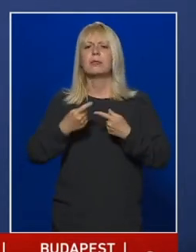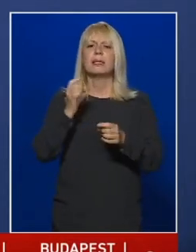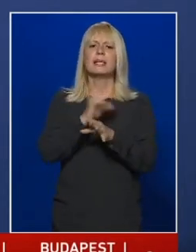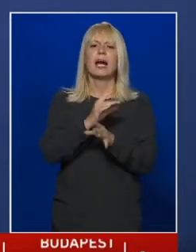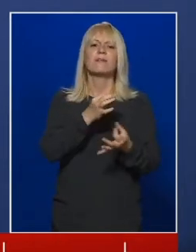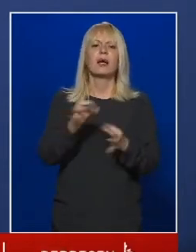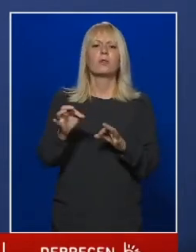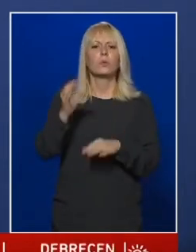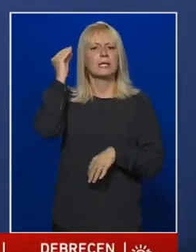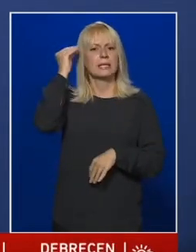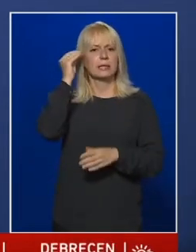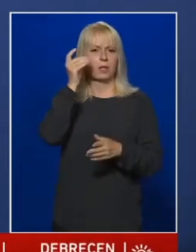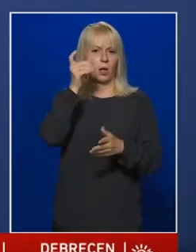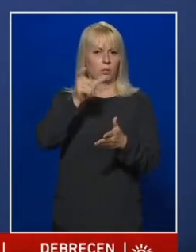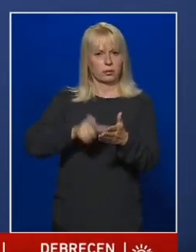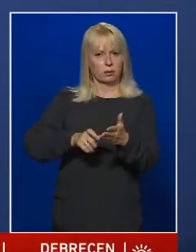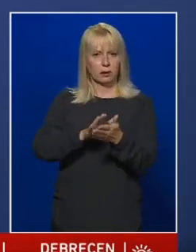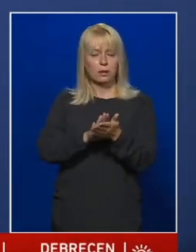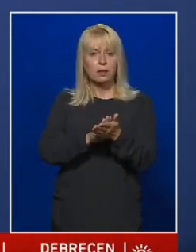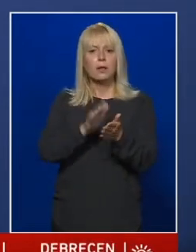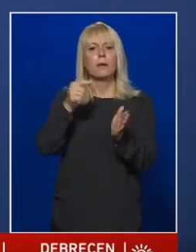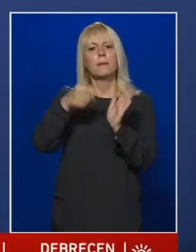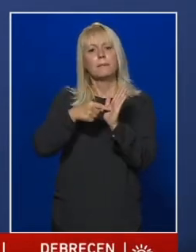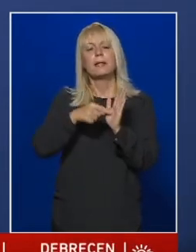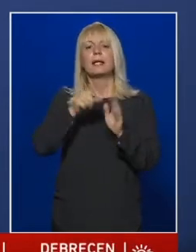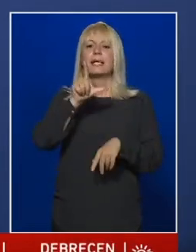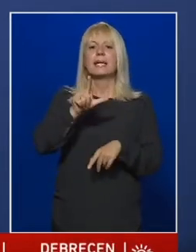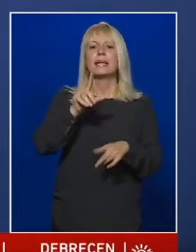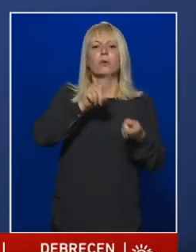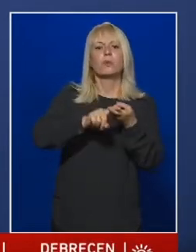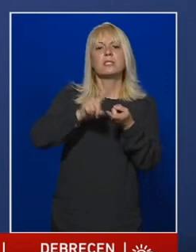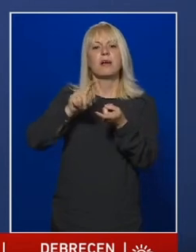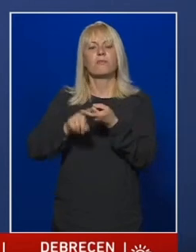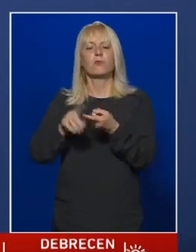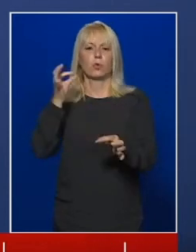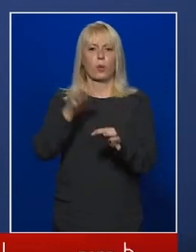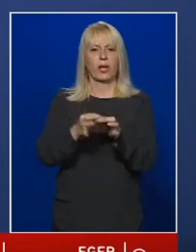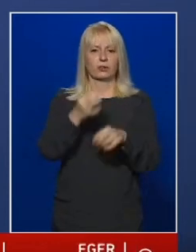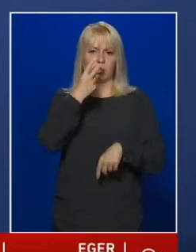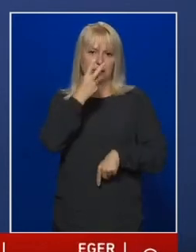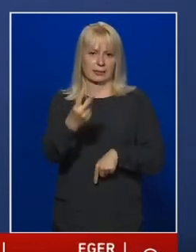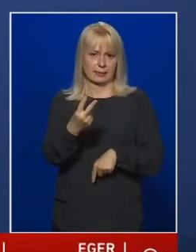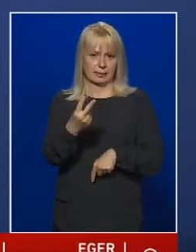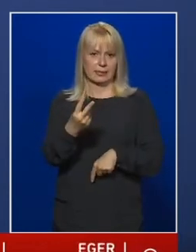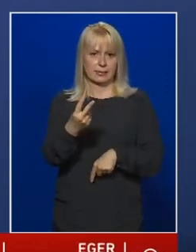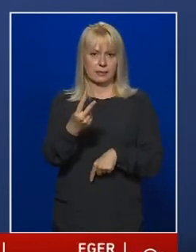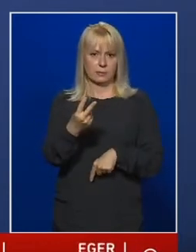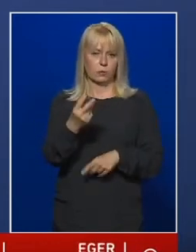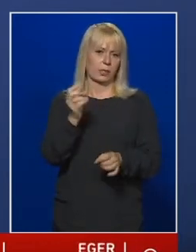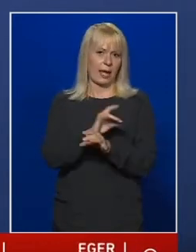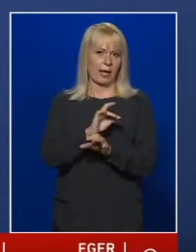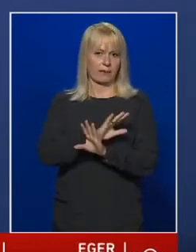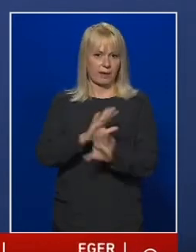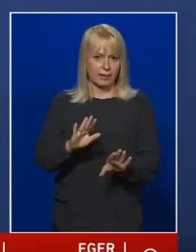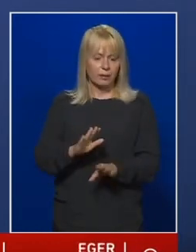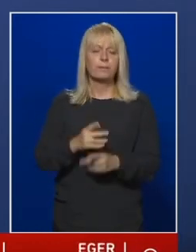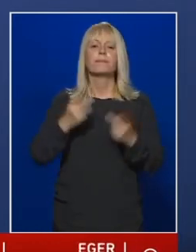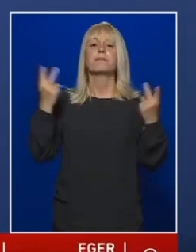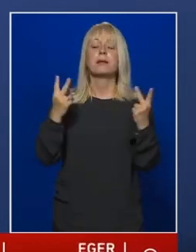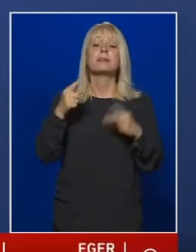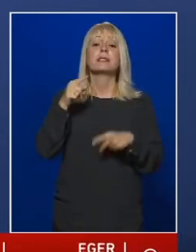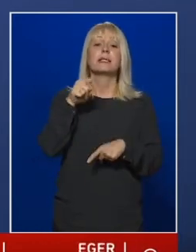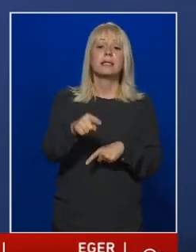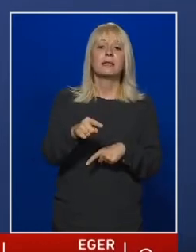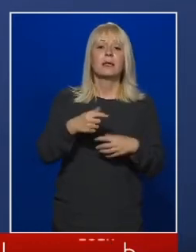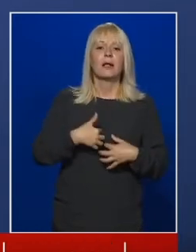tamban két összefüggő esetet is járványnak tekintünk. Természetesen itt